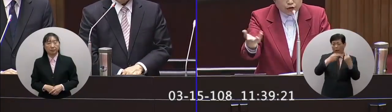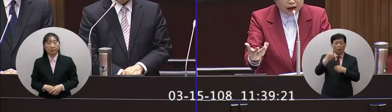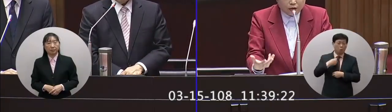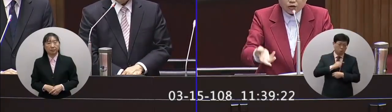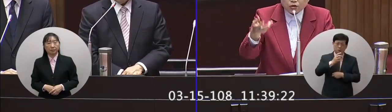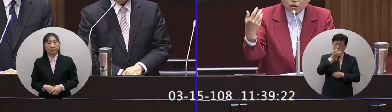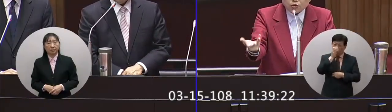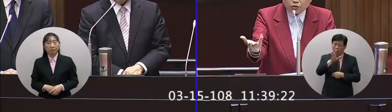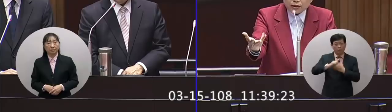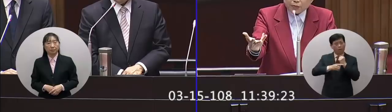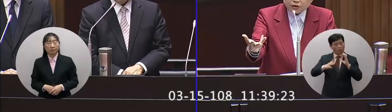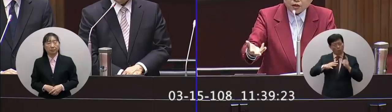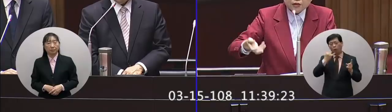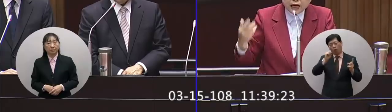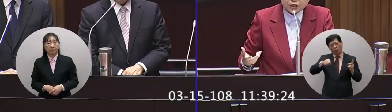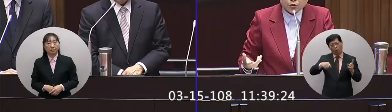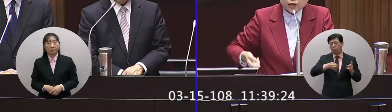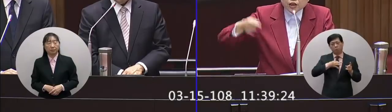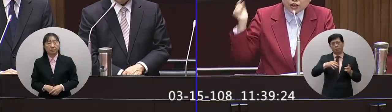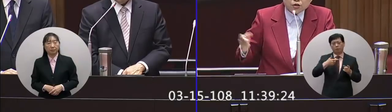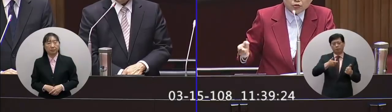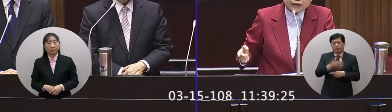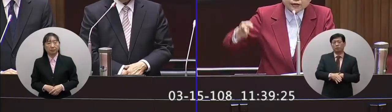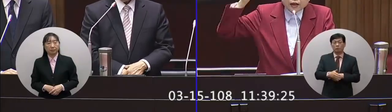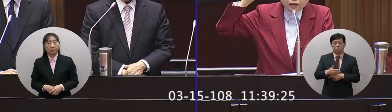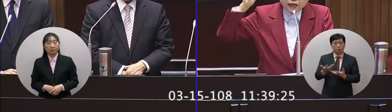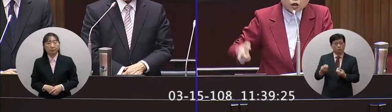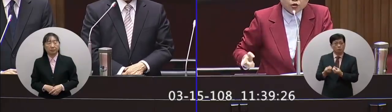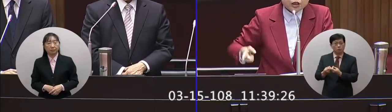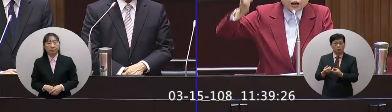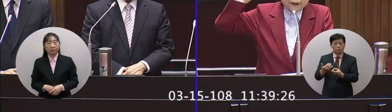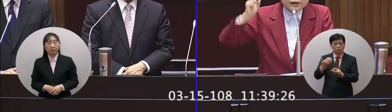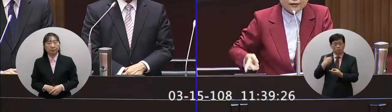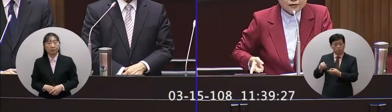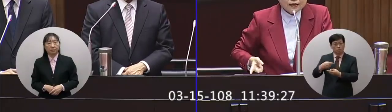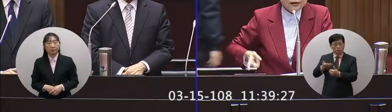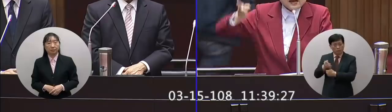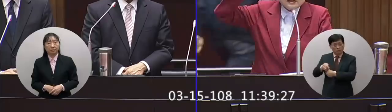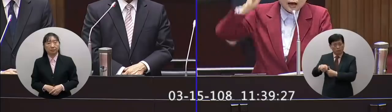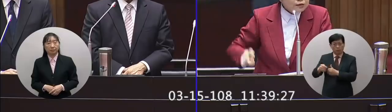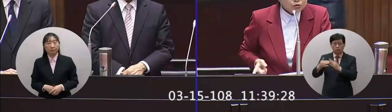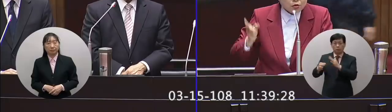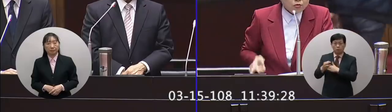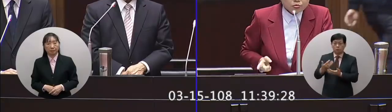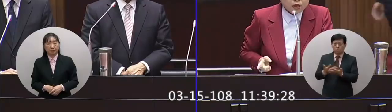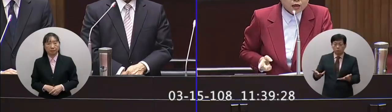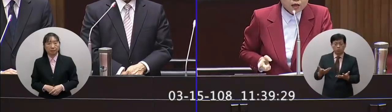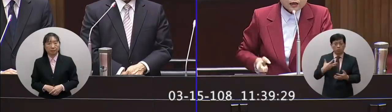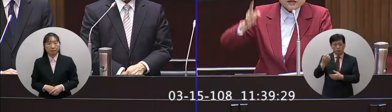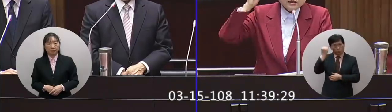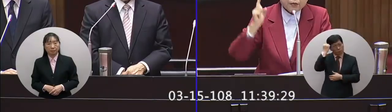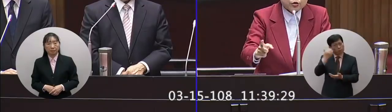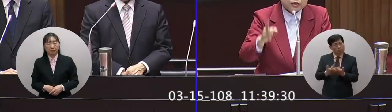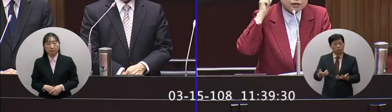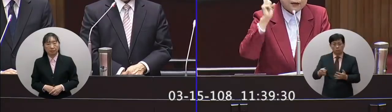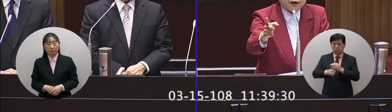悔意所以法官又容忍他不死那請問誰容忍誰同情這個被殺死的人以及他的家屬的痛苦呢